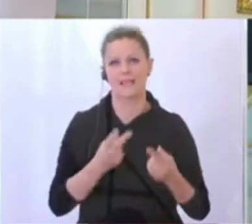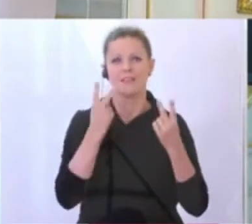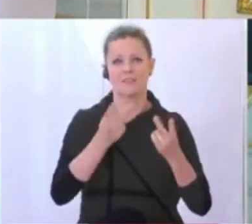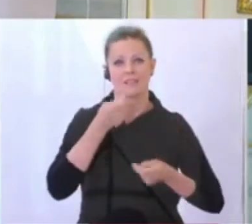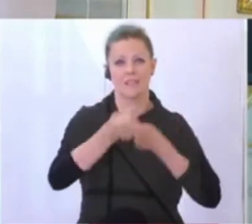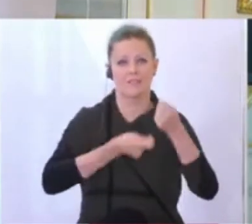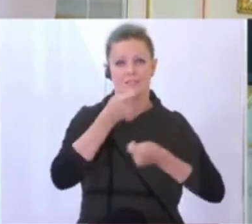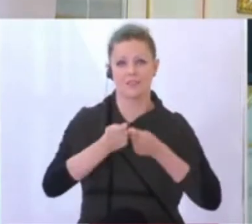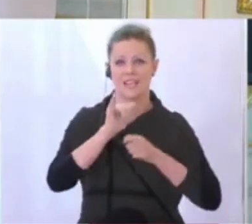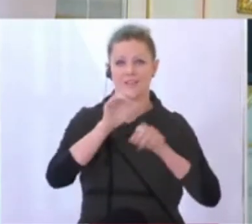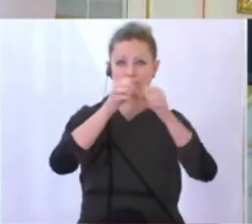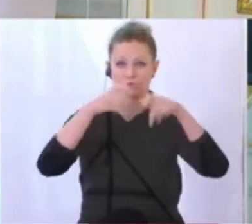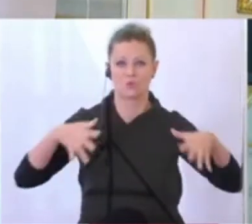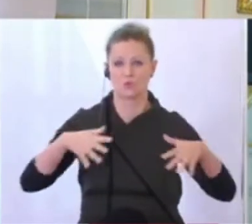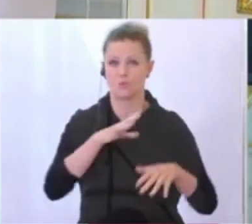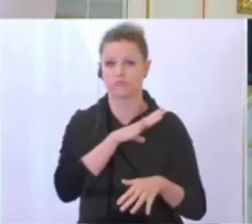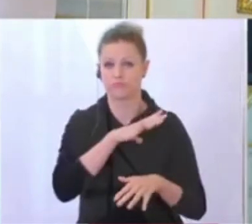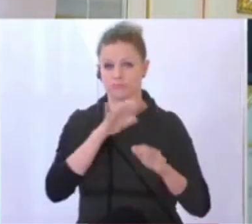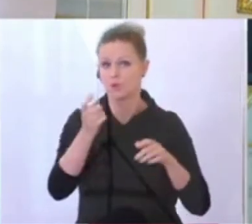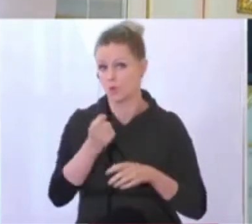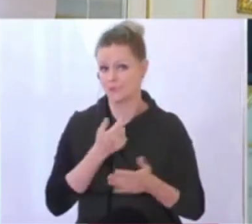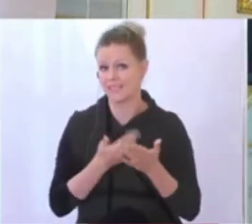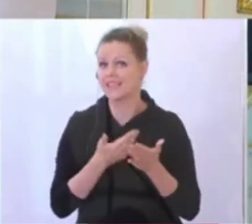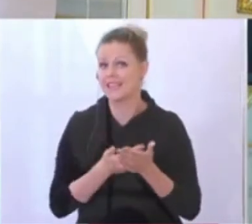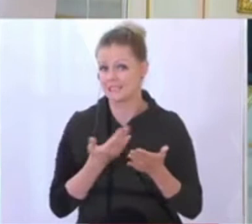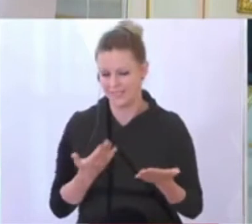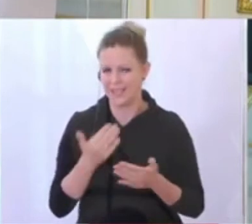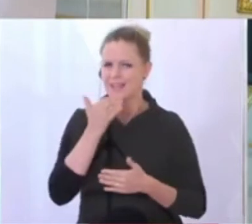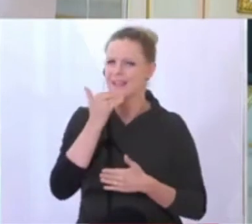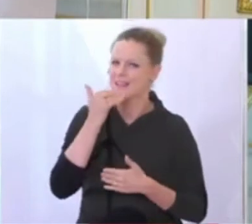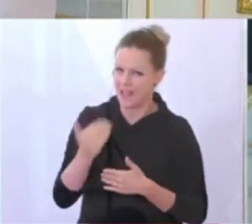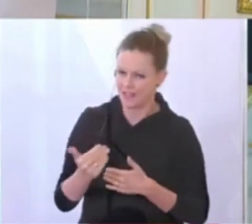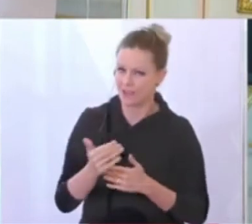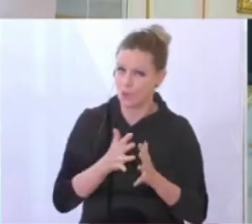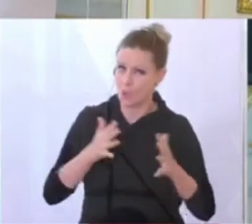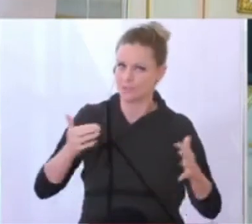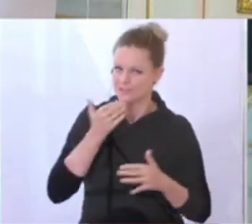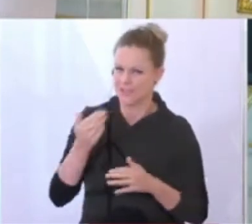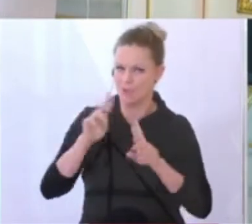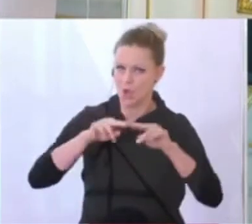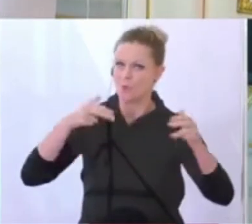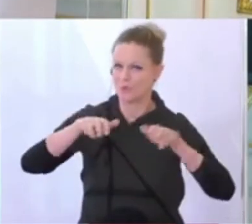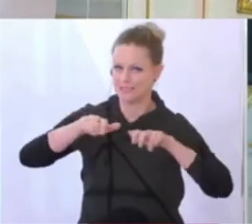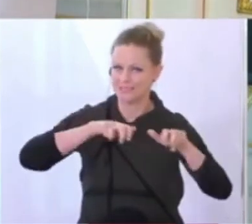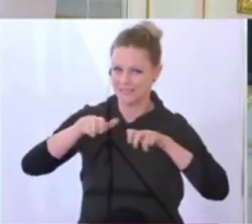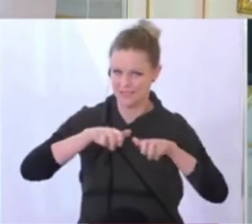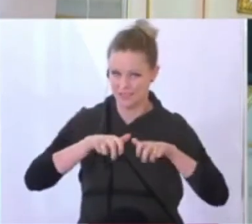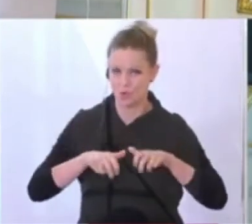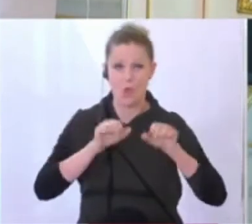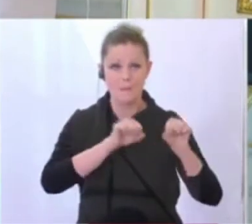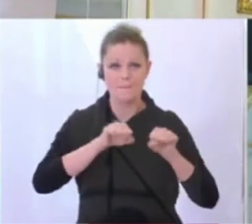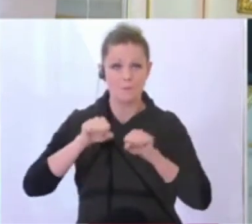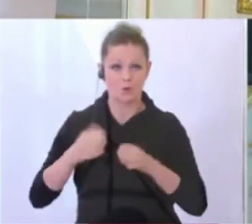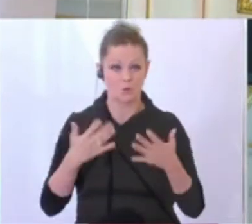Investitionen in unsere Infrastruktur gefährdet wären. Daher auch ein ganz, ganz großes Dankeschön an die Bundesregierung, dass es möglich war,